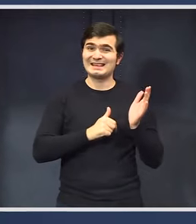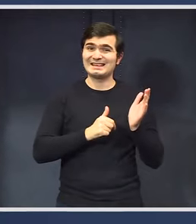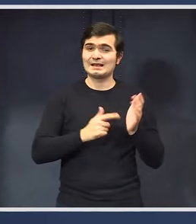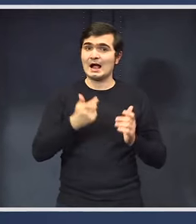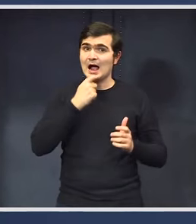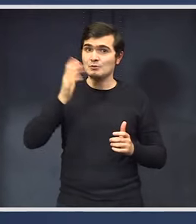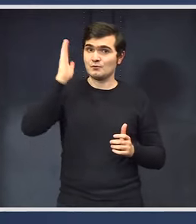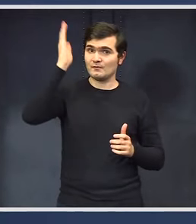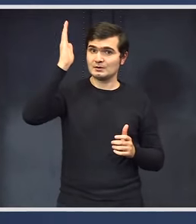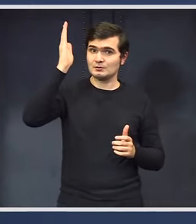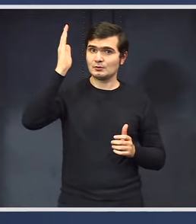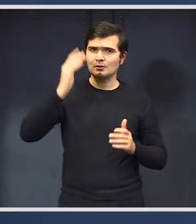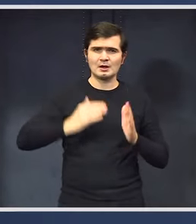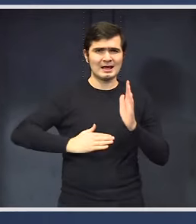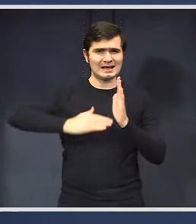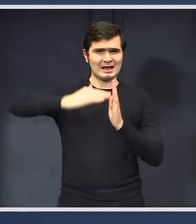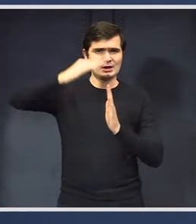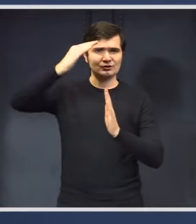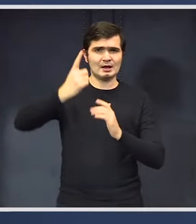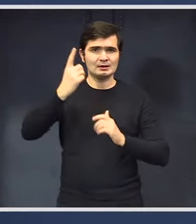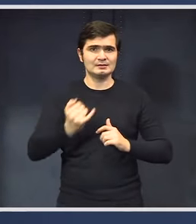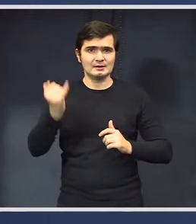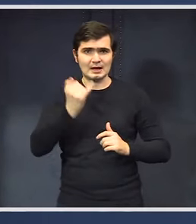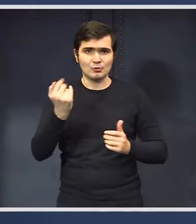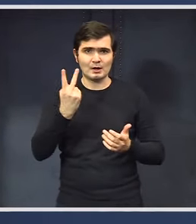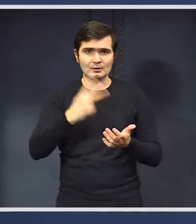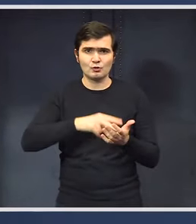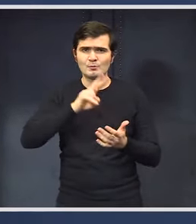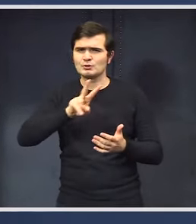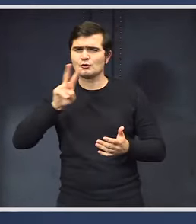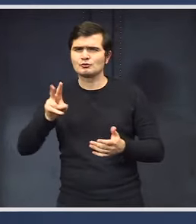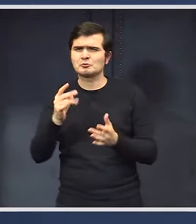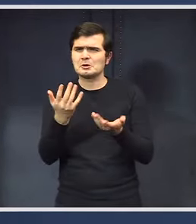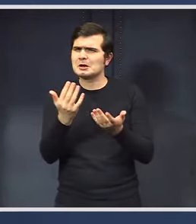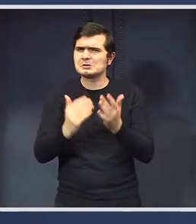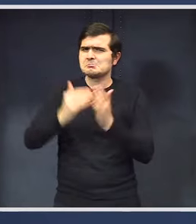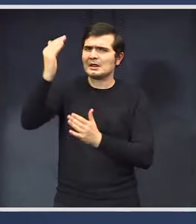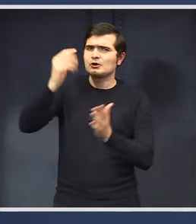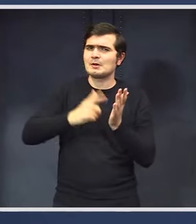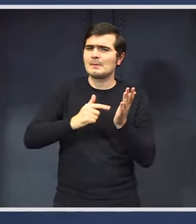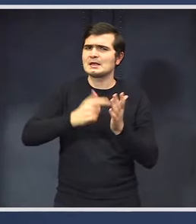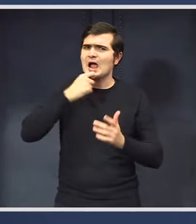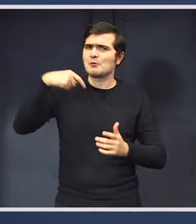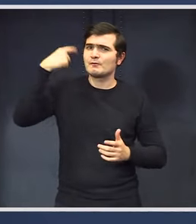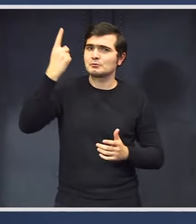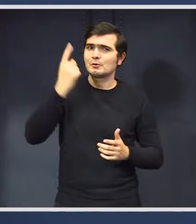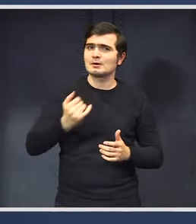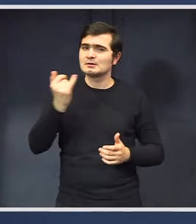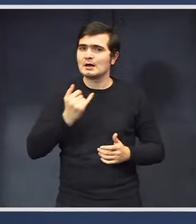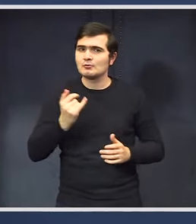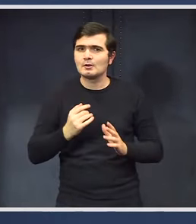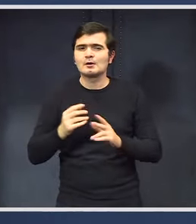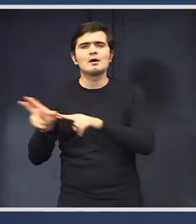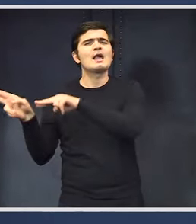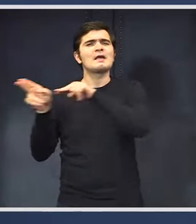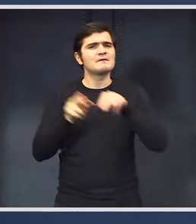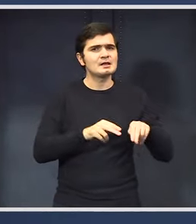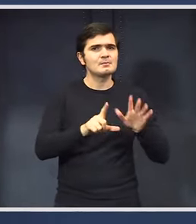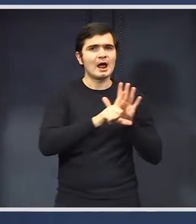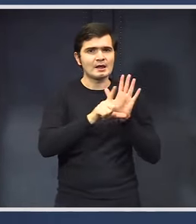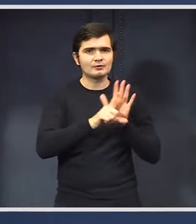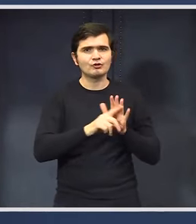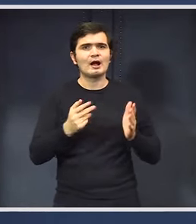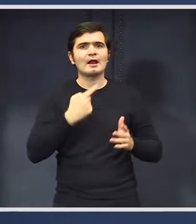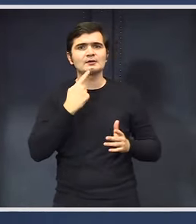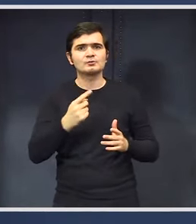Anul viitor va fi o creștere la 1 ianuarie 2022. Cât de mare va fi? Revenim la legislația care spunea